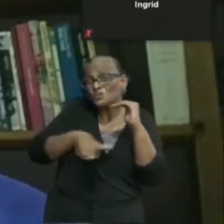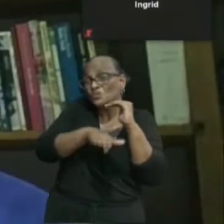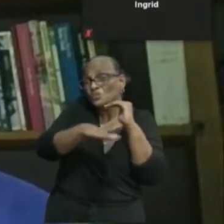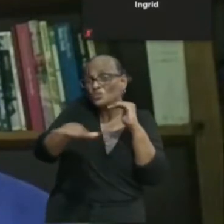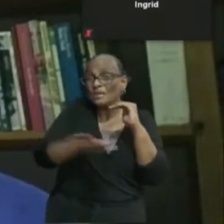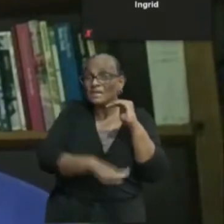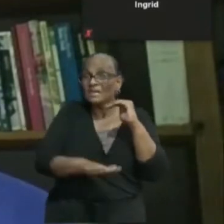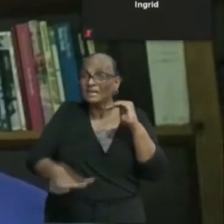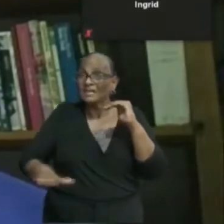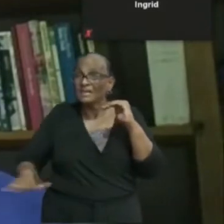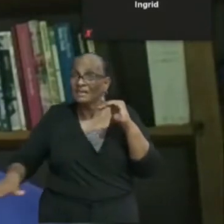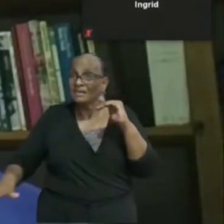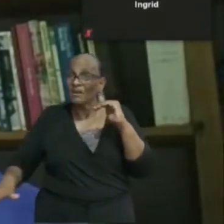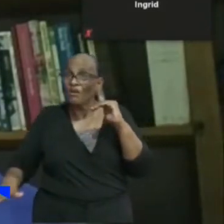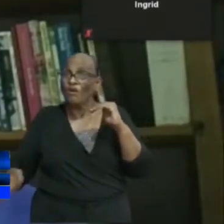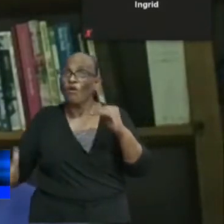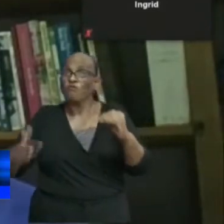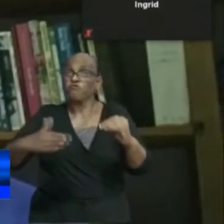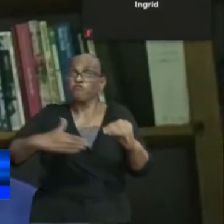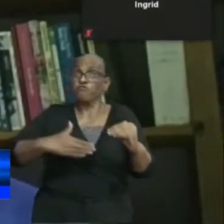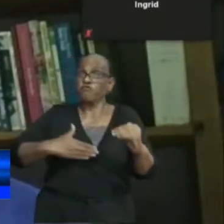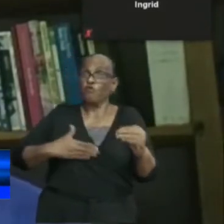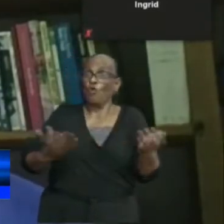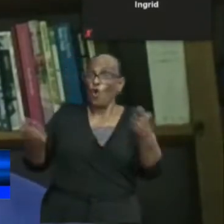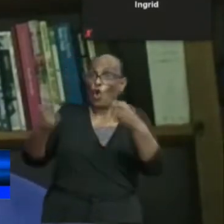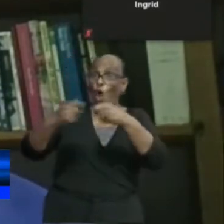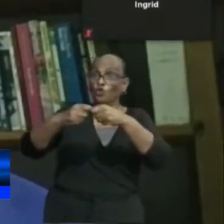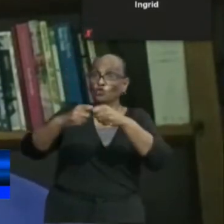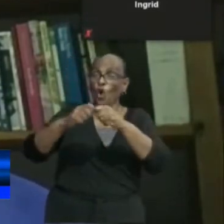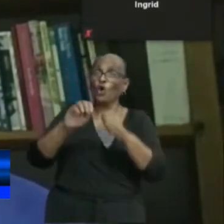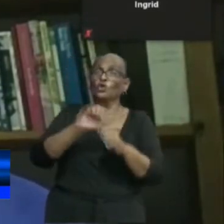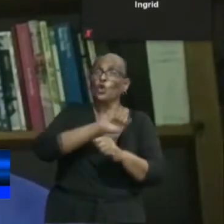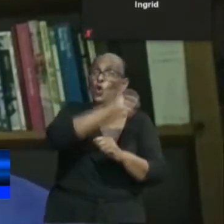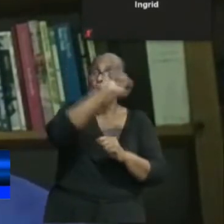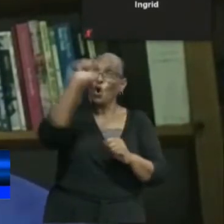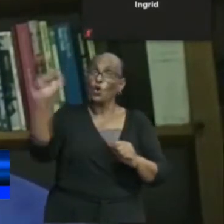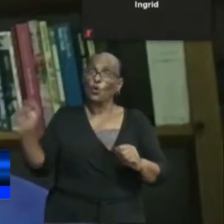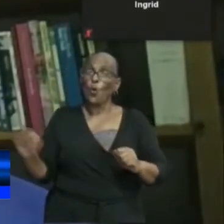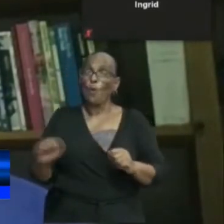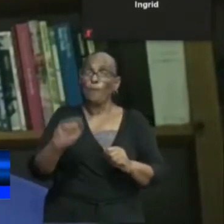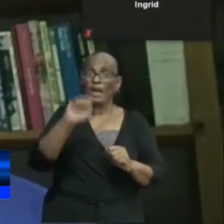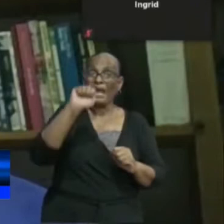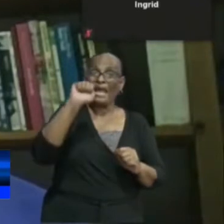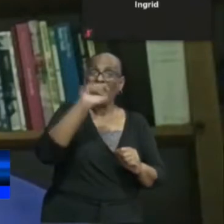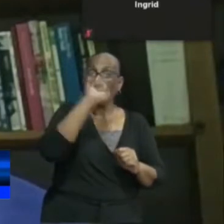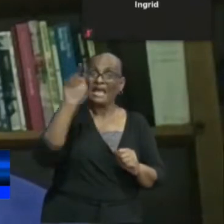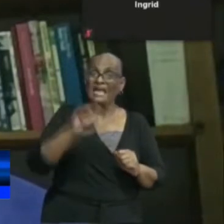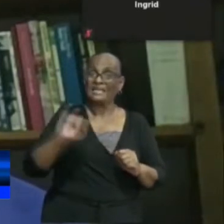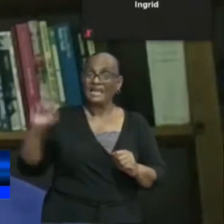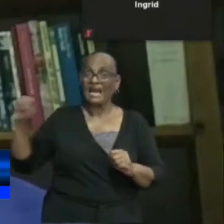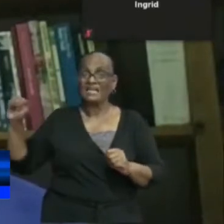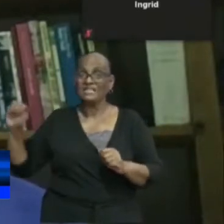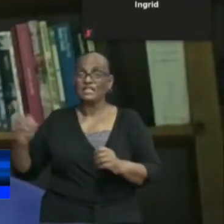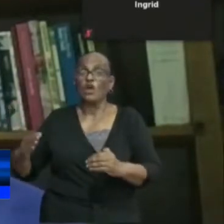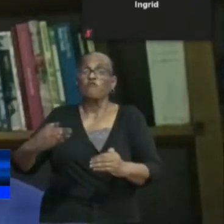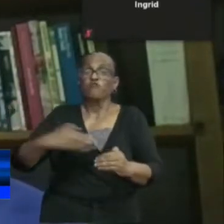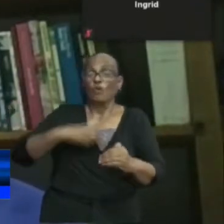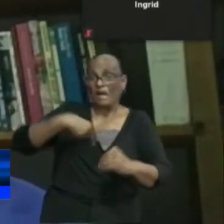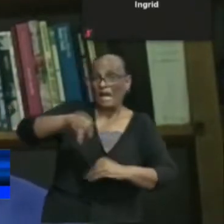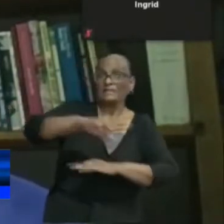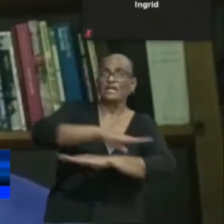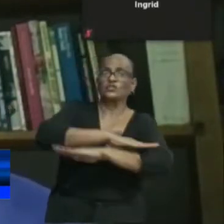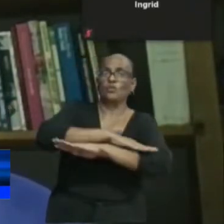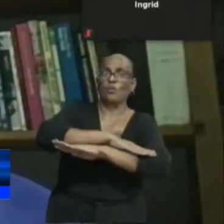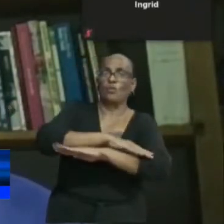kinderen nog voor de lockdowns in Europa en Azië toch naar school zijn geweest terwijl ze ziekwaarden en COVID